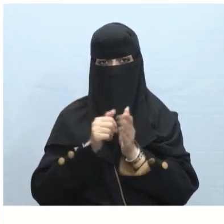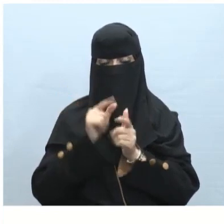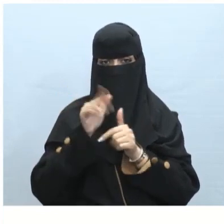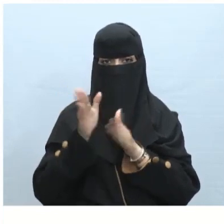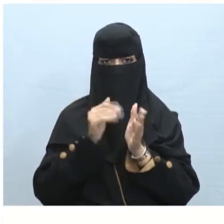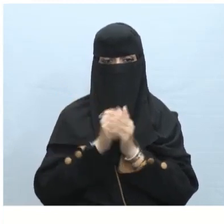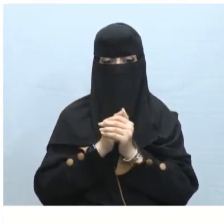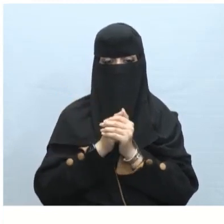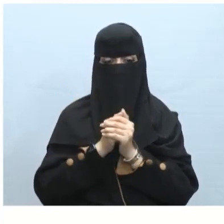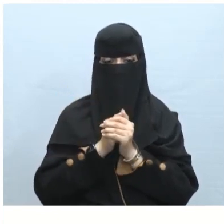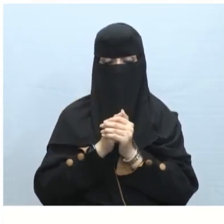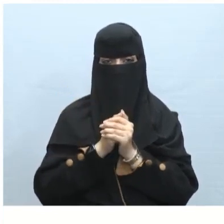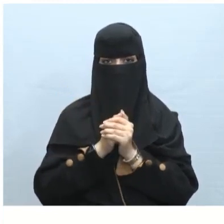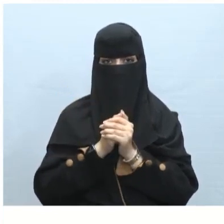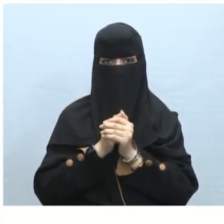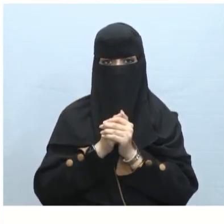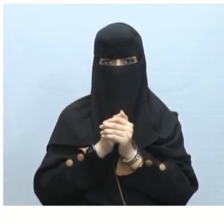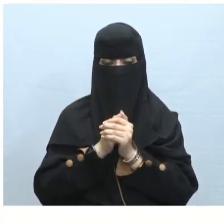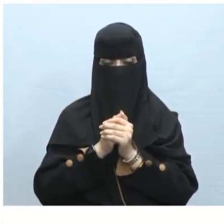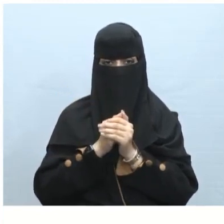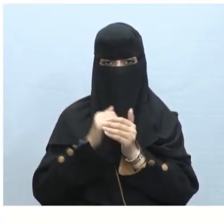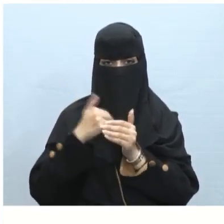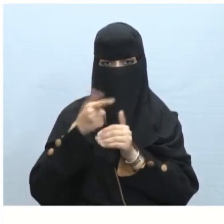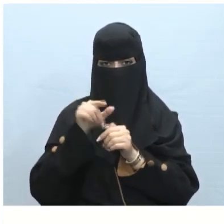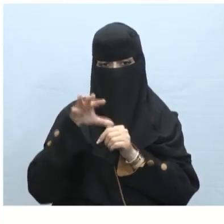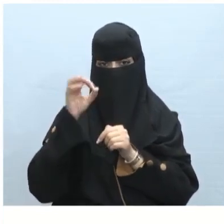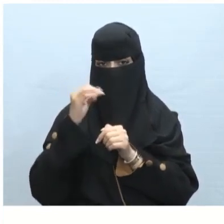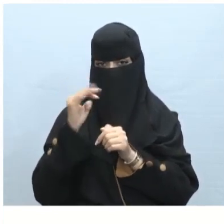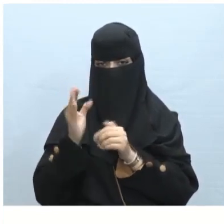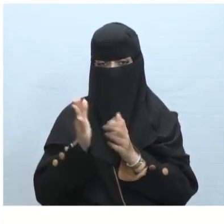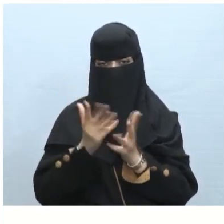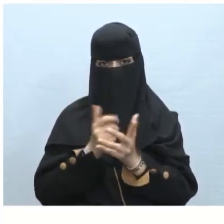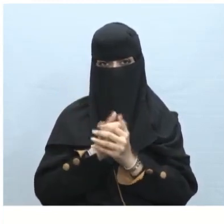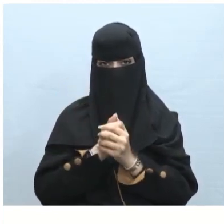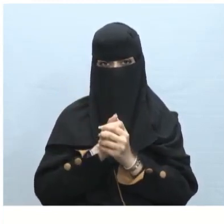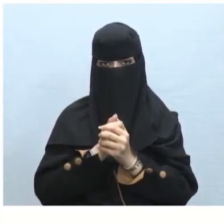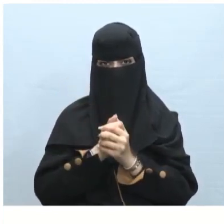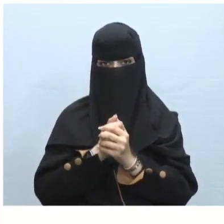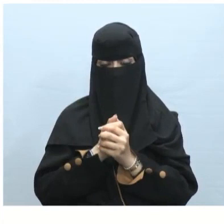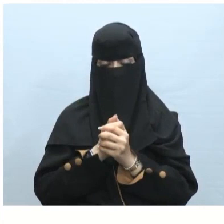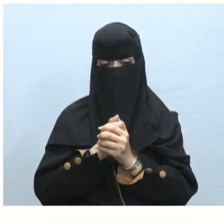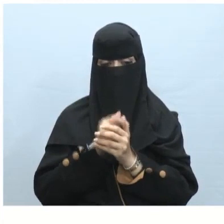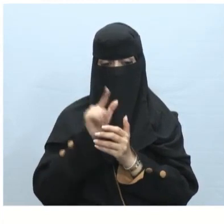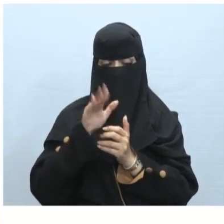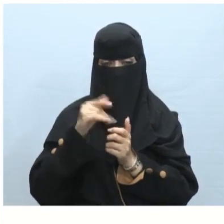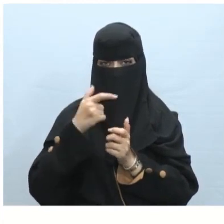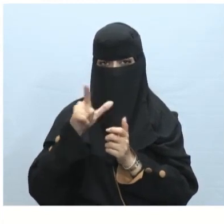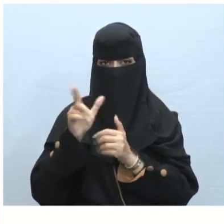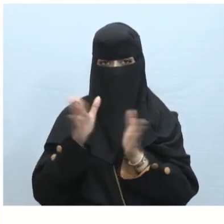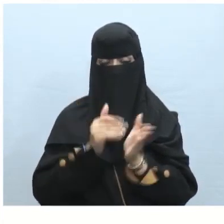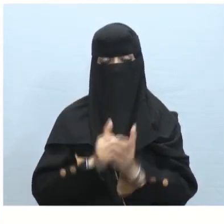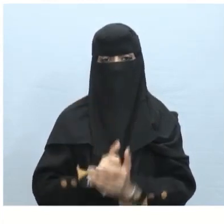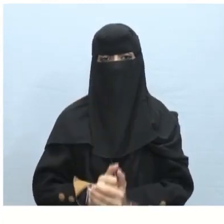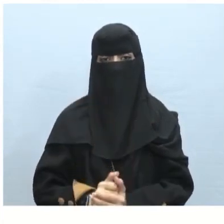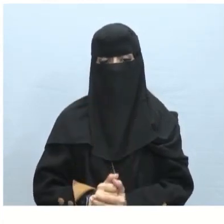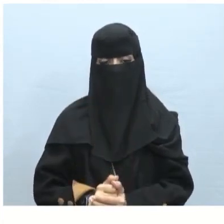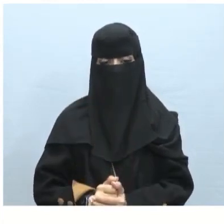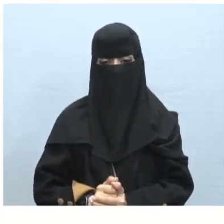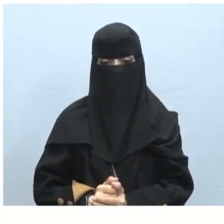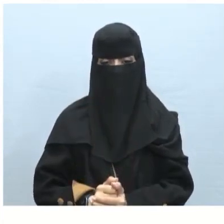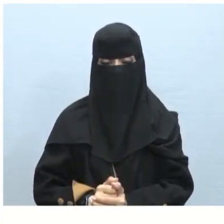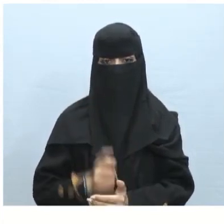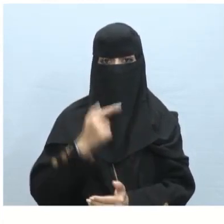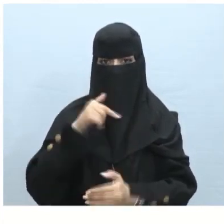من رسم SmartArt بعد إدراج هذا الرسم أحسنت، الإجابة صحيحة